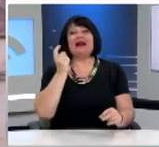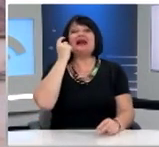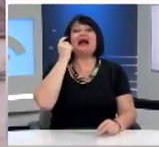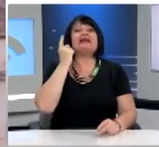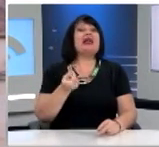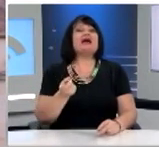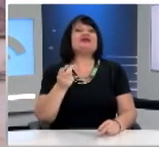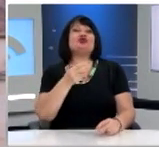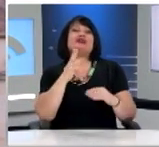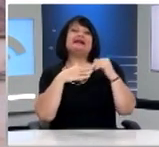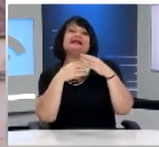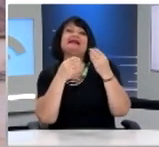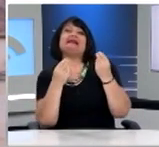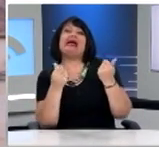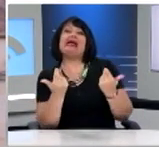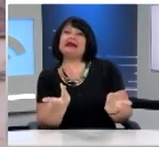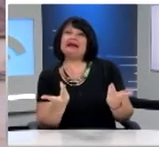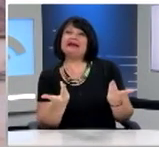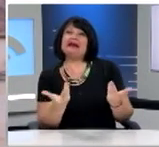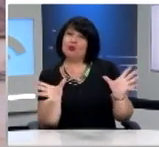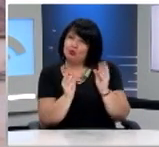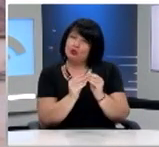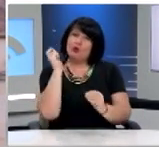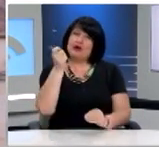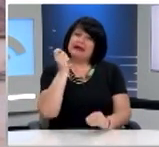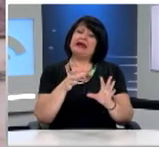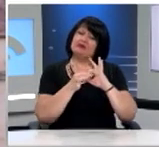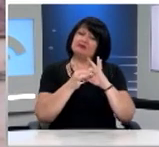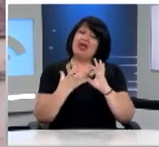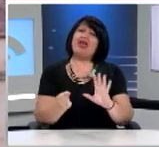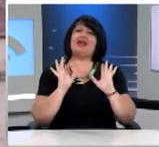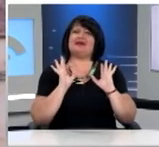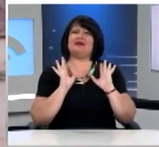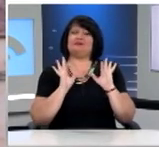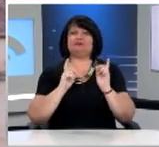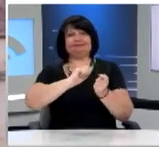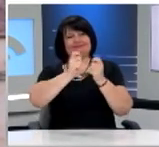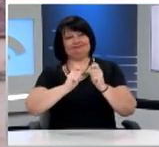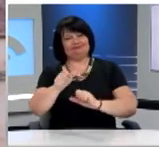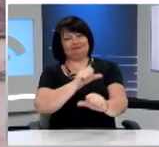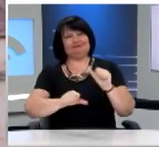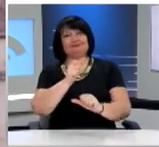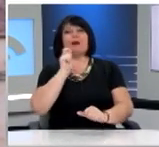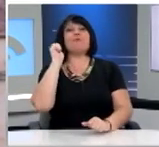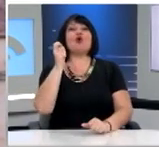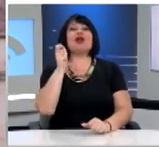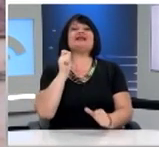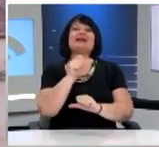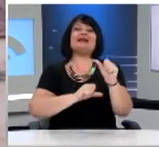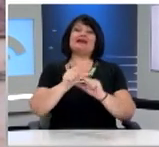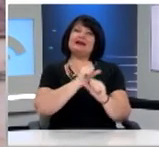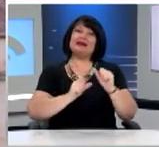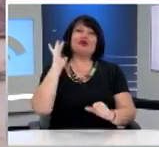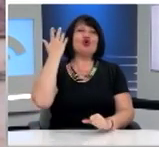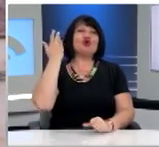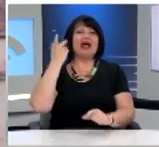τέχνη Έχει σχέση με την πολιτική Άλλαξε η πολιτική Στην Αθήνα της